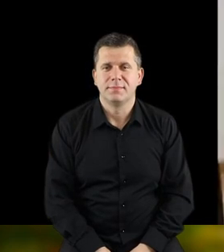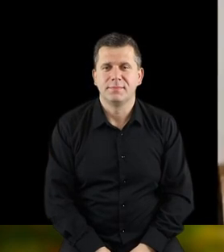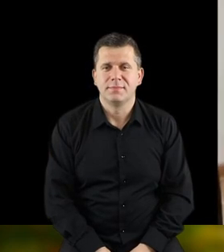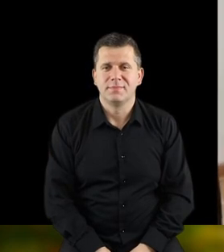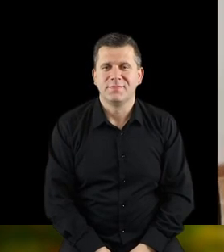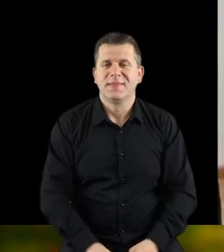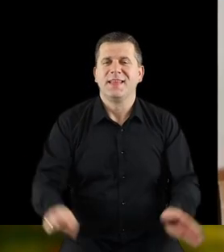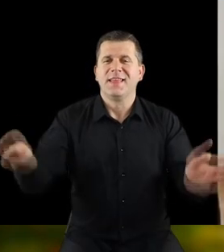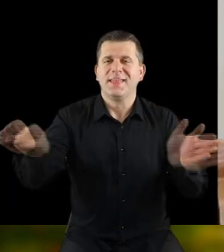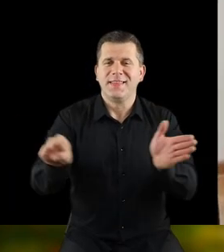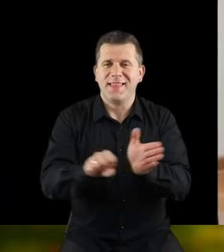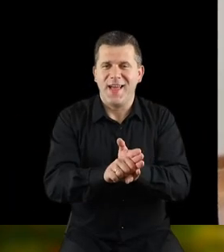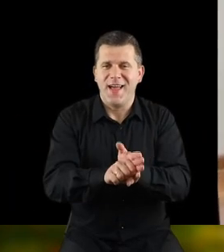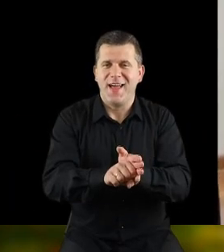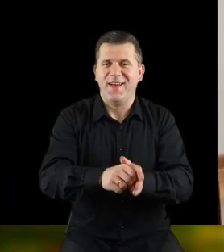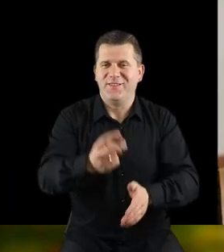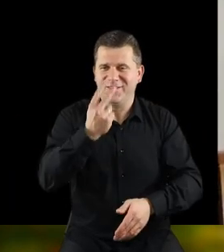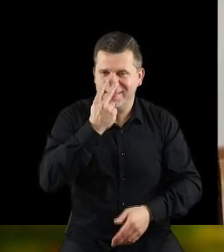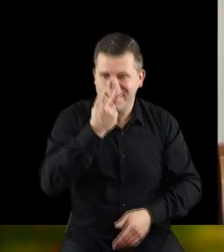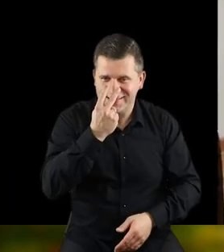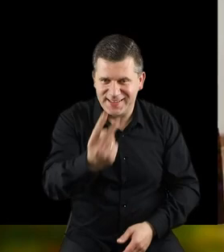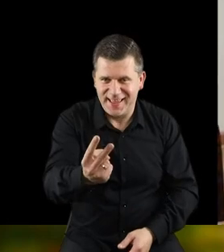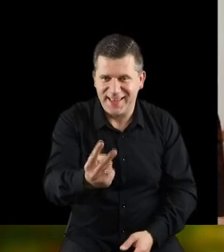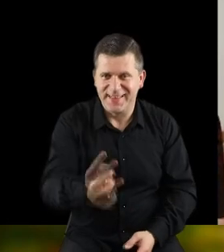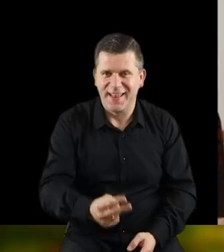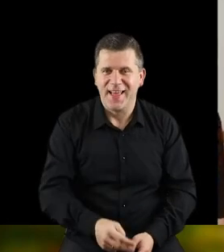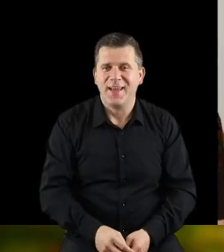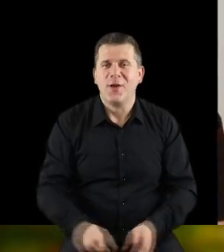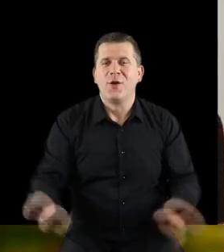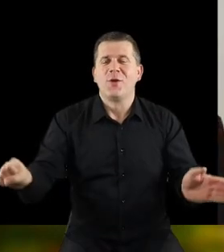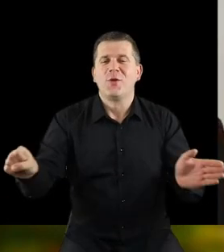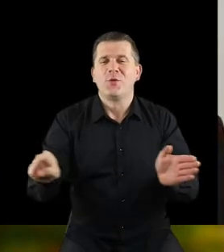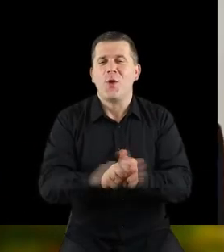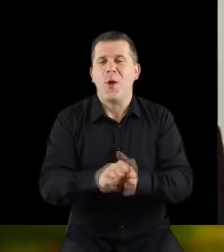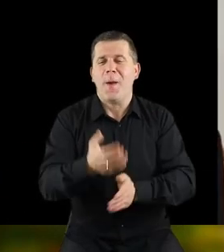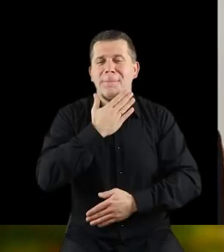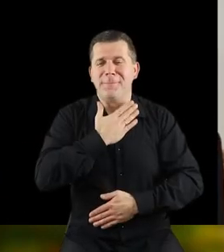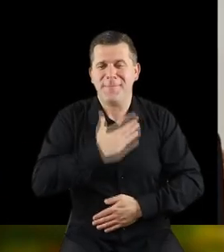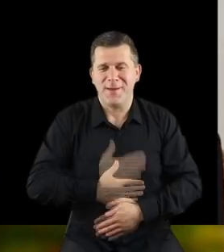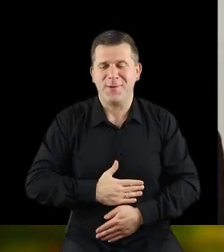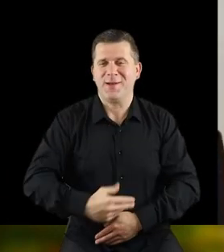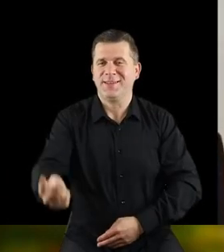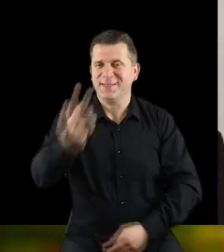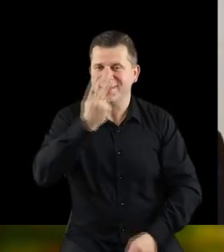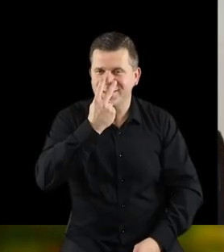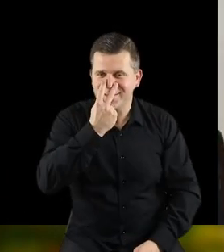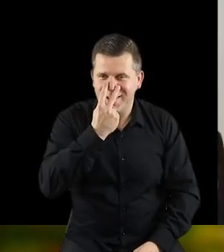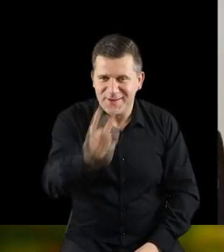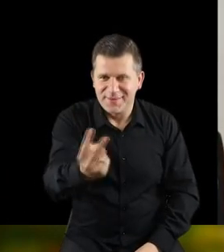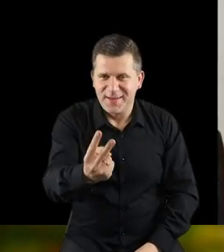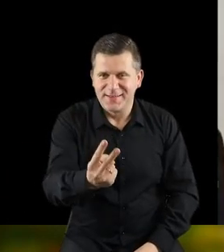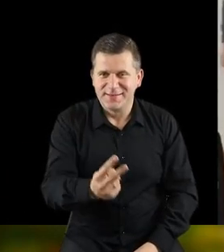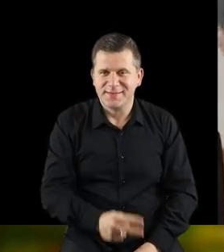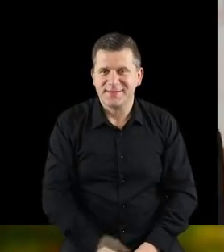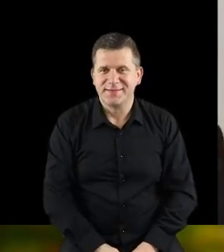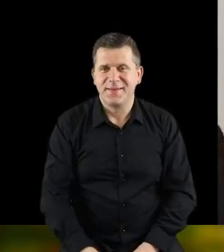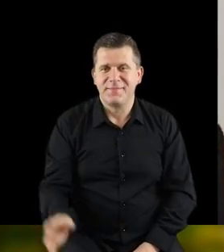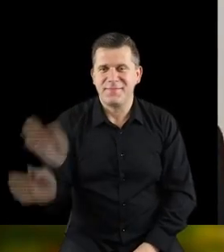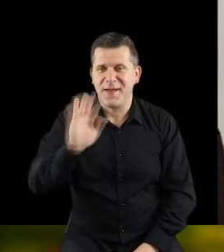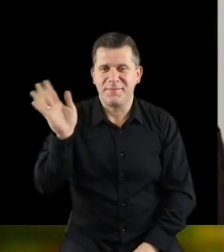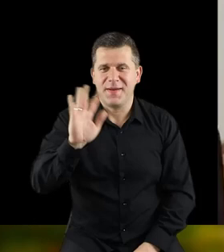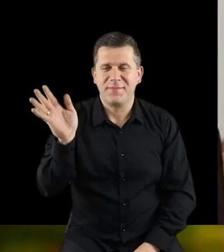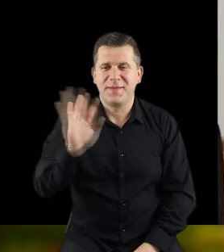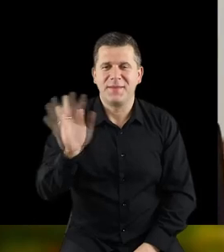Do widzenia, do miłego zobaczenia.